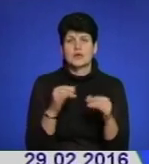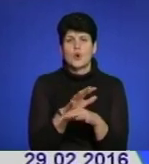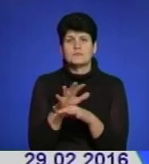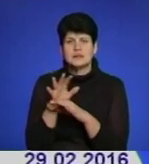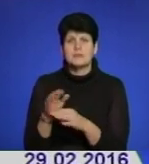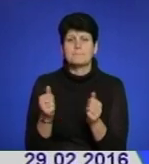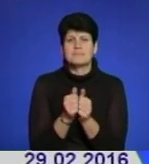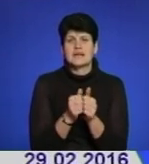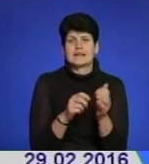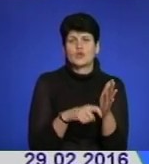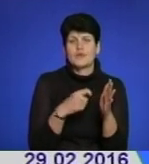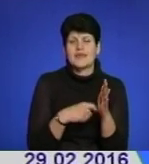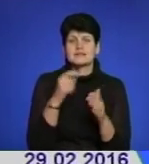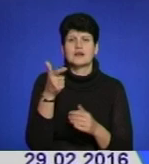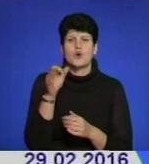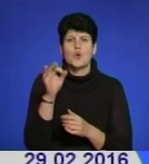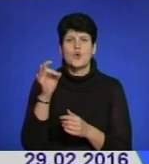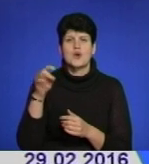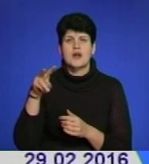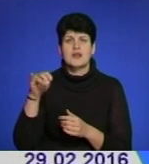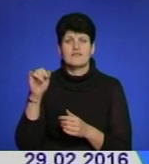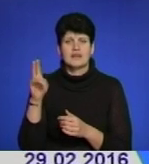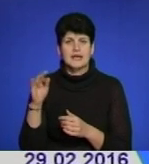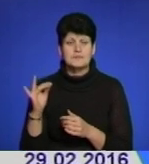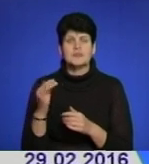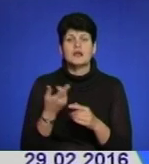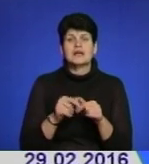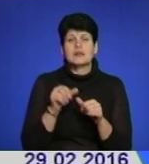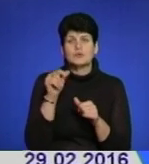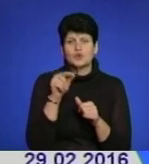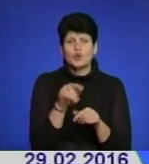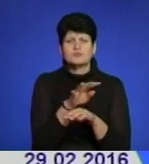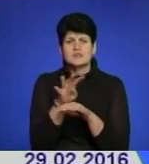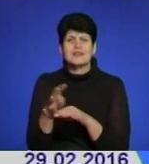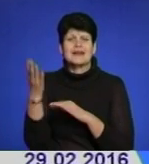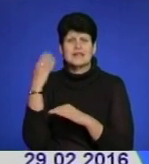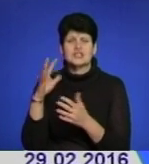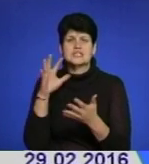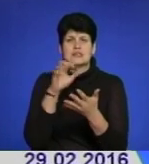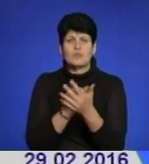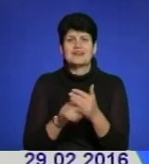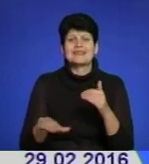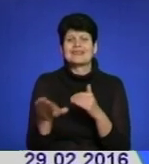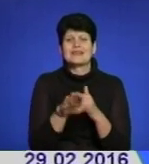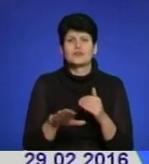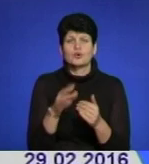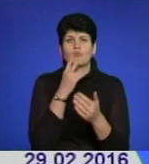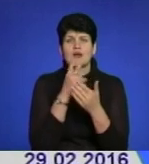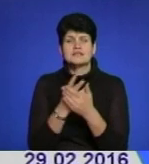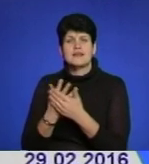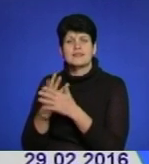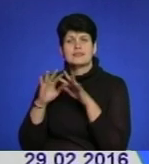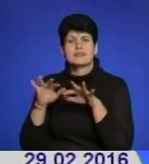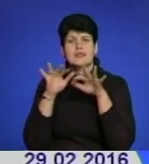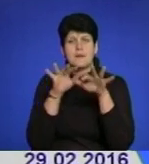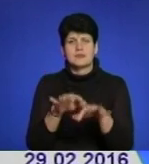Сепаратисти застосовують техніку, яка мала б бути відведена. Окрім того, бойовики обстрілюють раніше захоплені ними території, імітуючи напади з боку